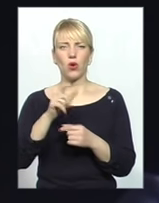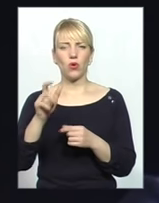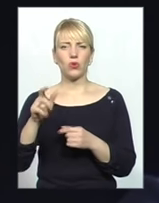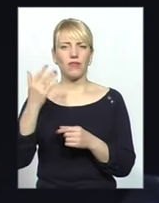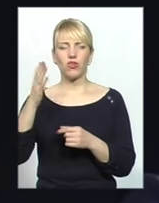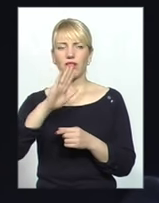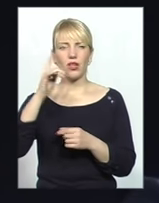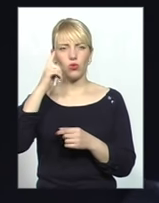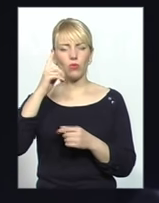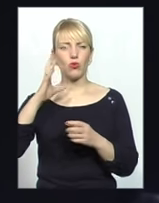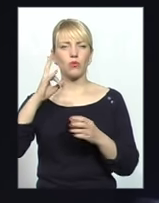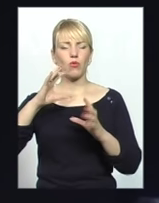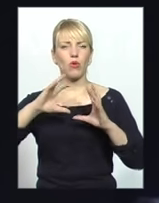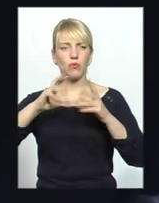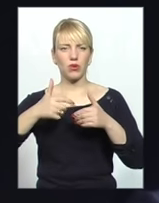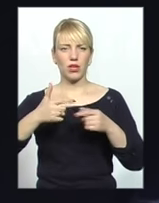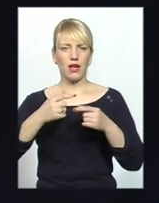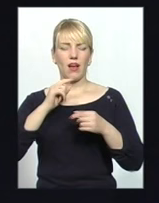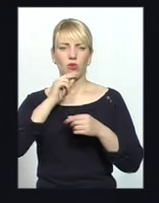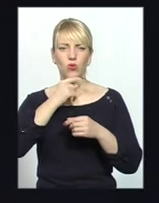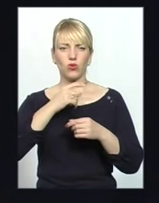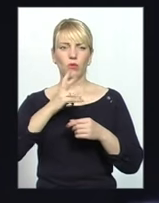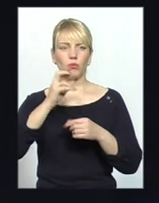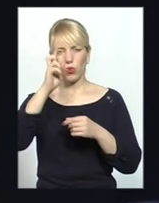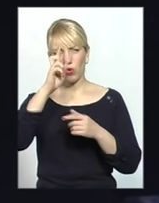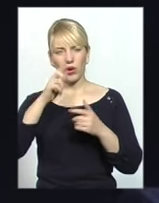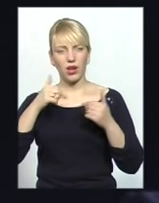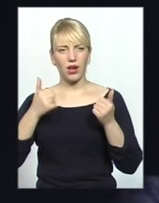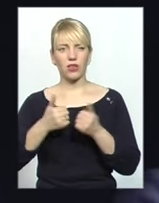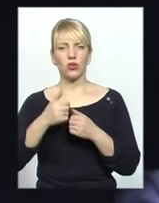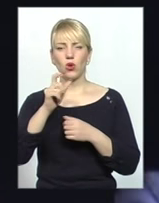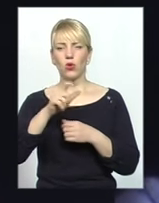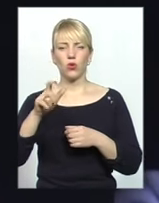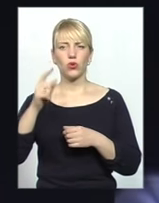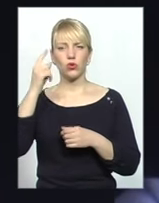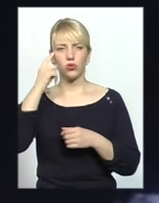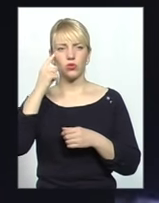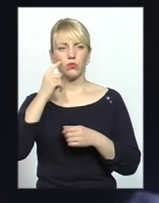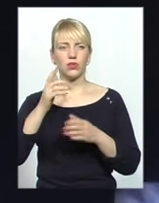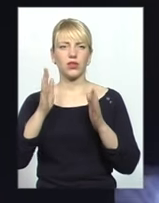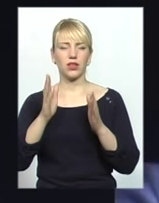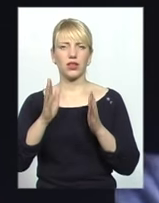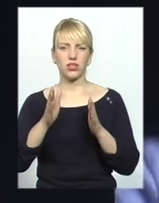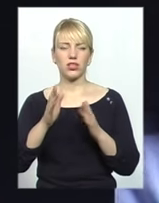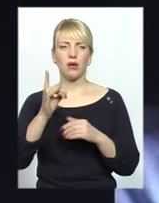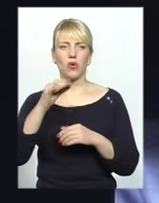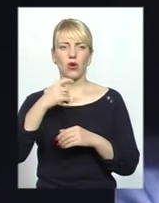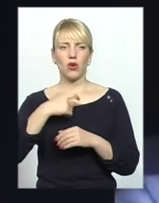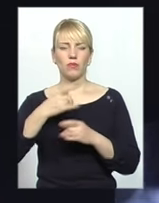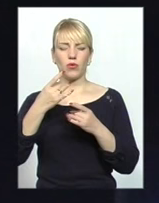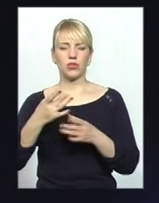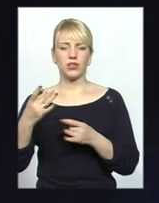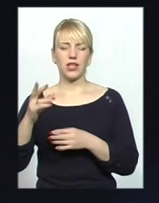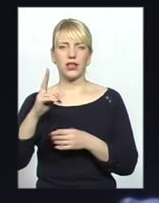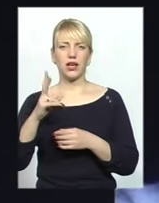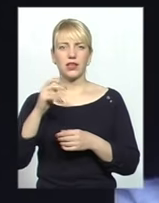економіку глобальну, ні про країну в угольному. Вони думають саме про те, як